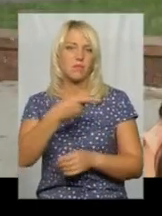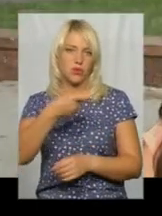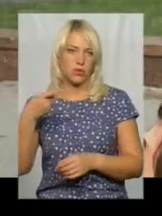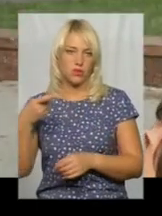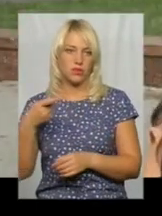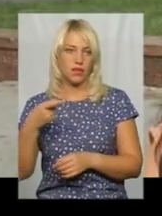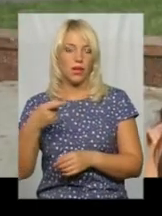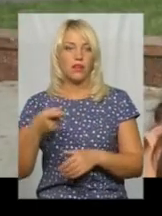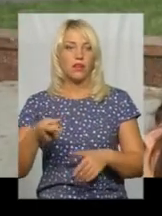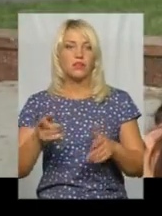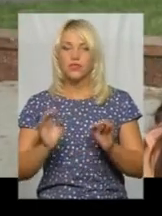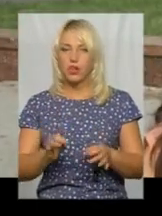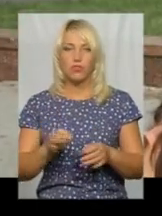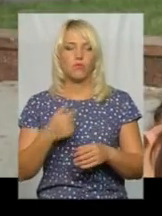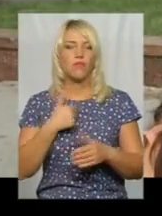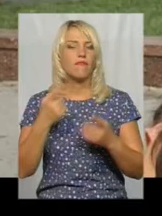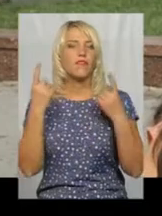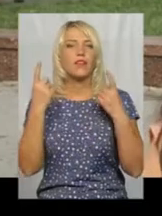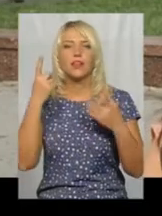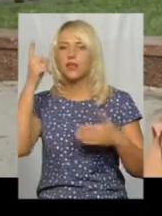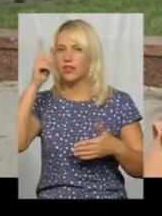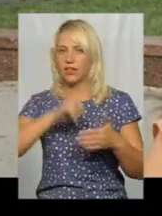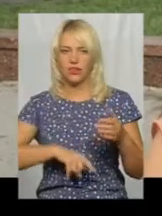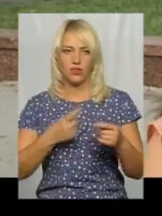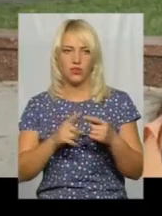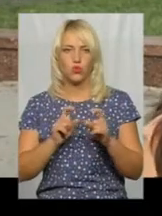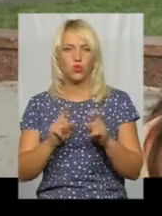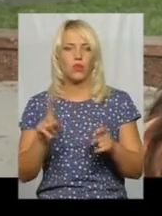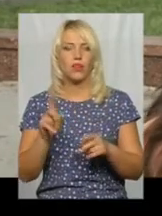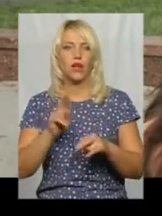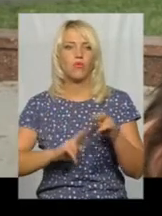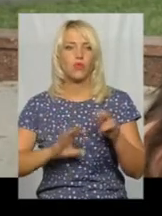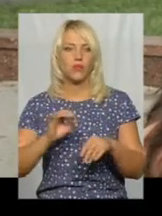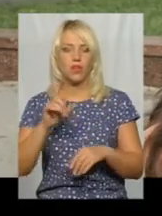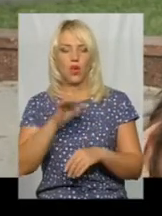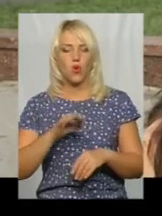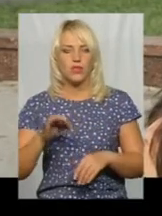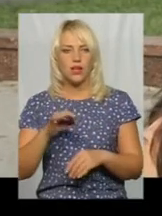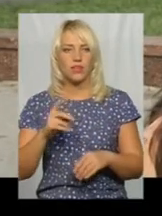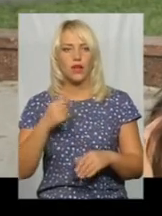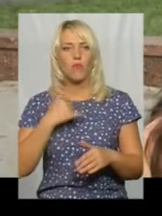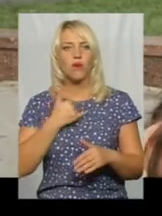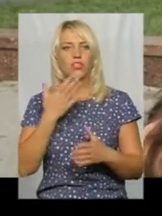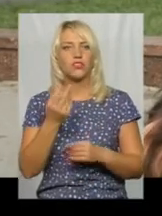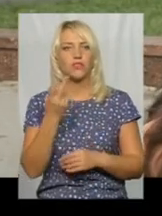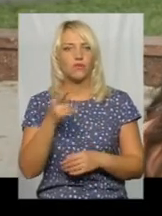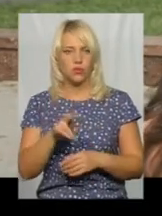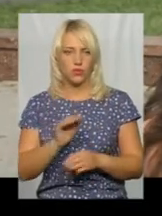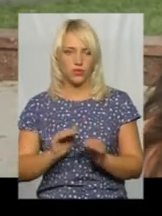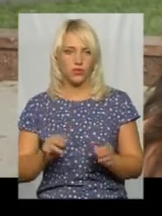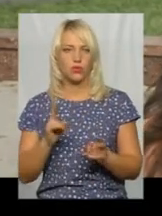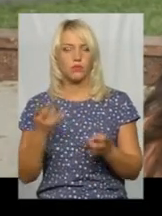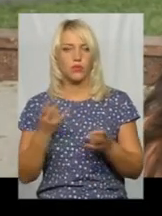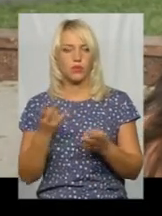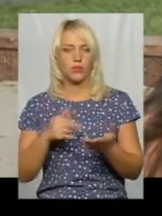Звичайно, дуже в мене великі на цю школу, яка будується на озерні сподівання, тому що в мене ще двоє діток, які мають